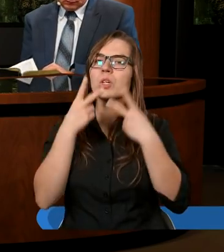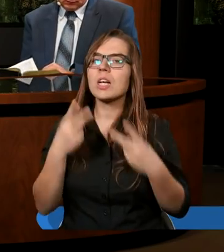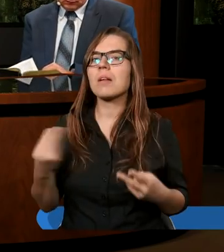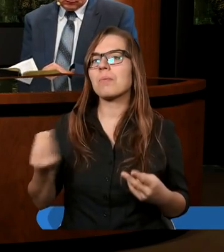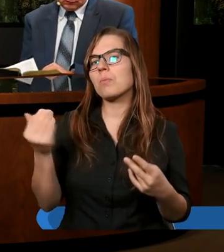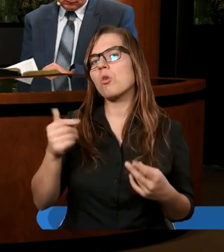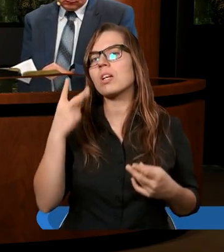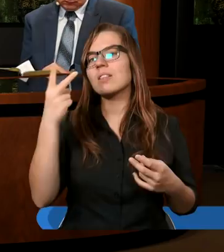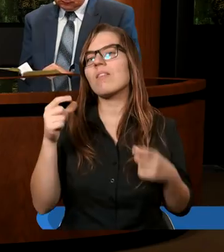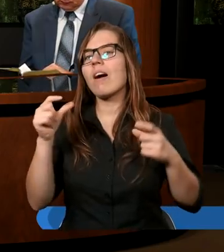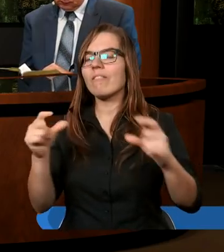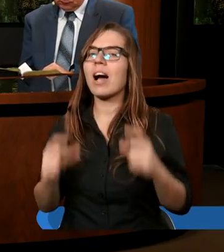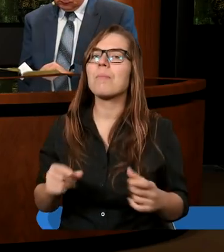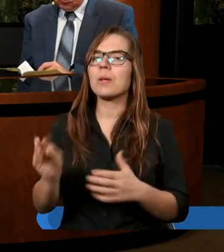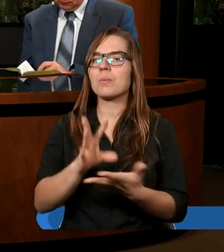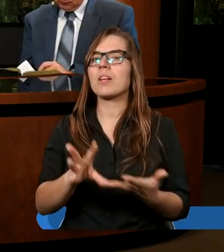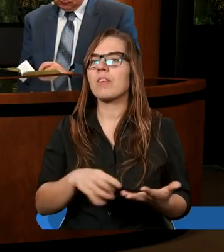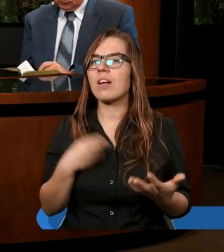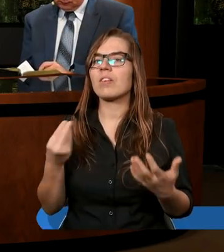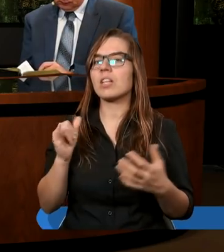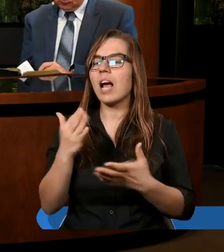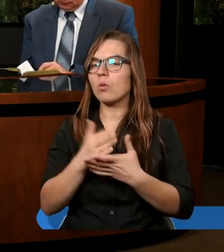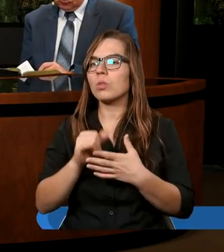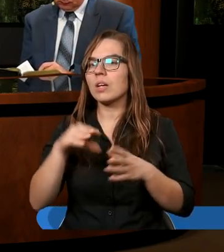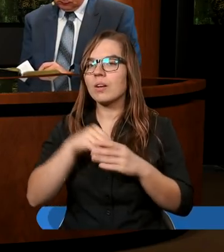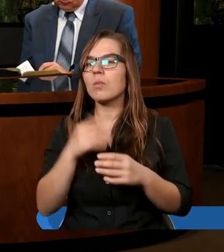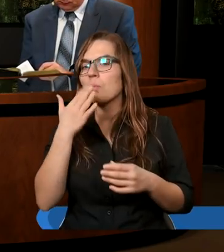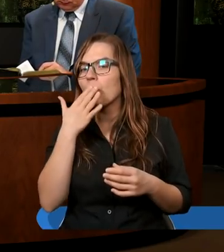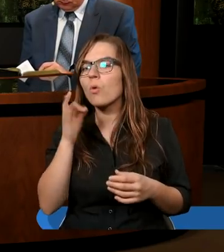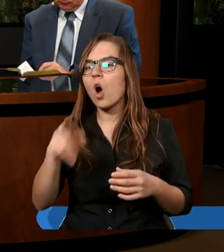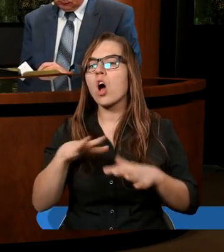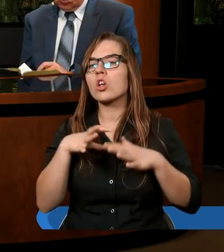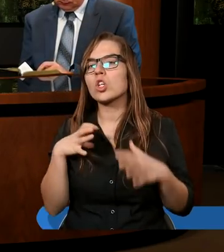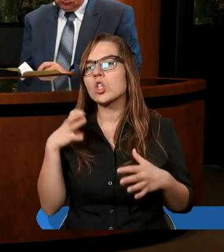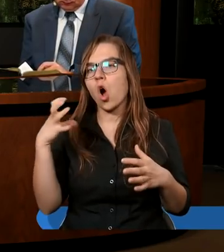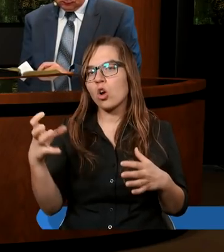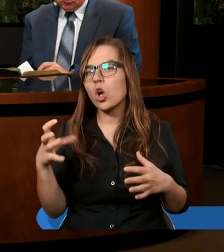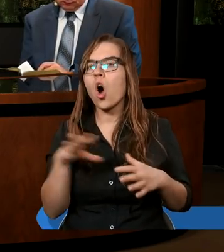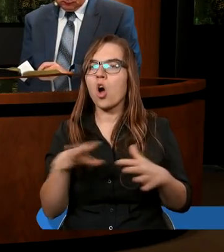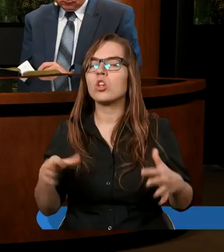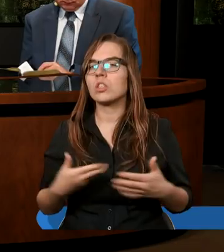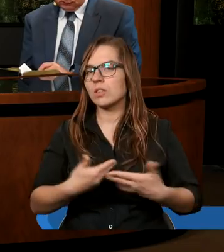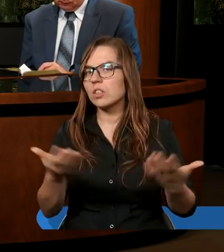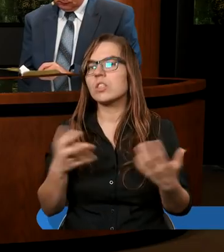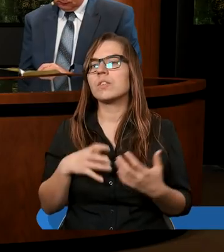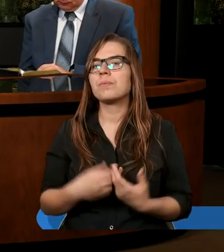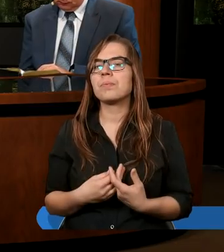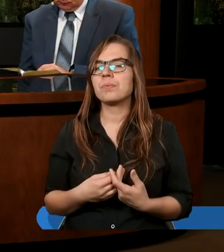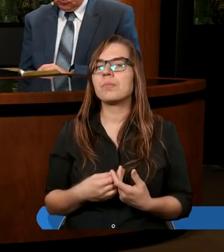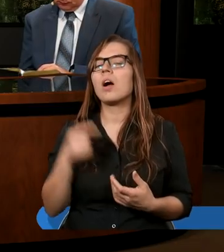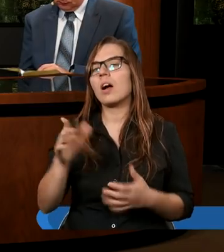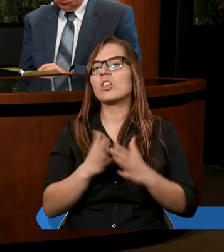może dwa fragmenty Pisma Świętego, jak już mówimy o tej szczodrości. To będzie